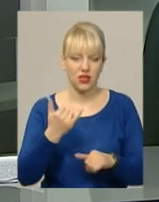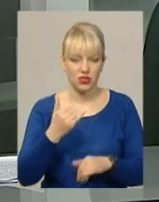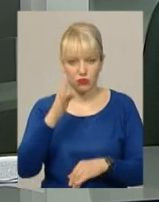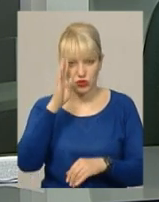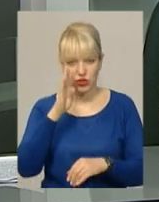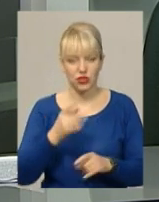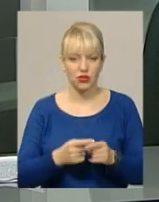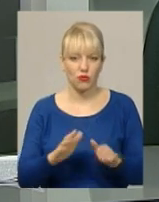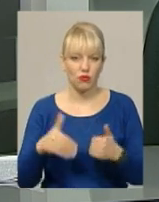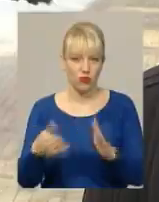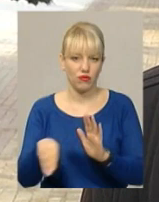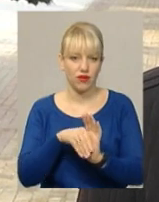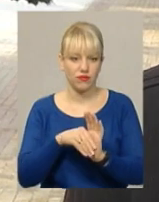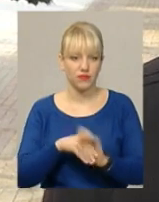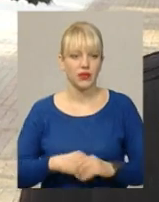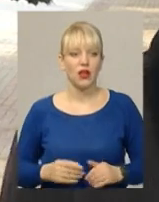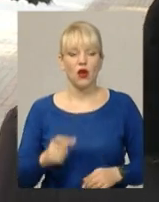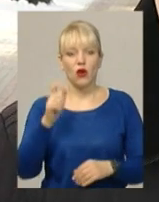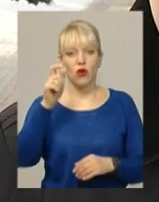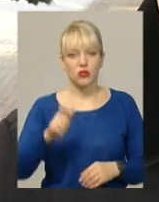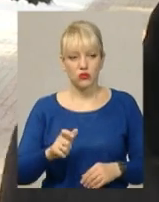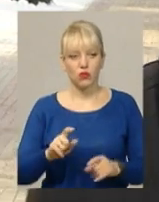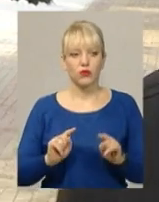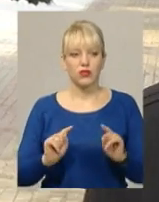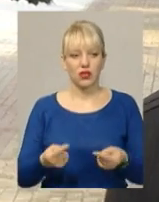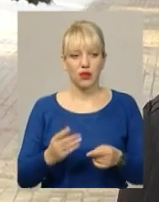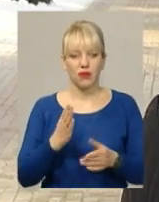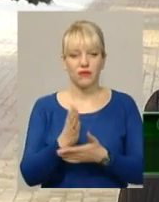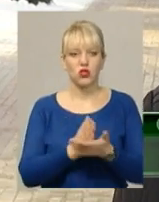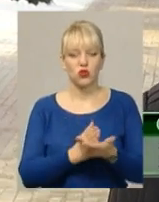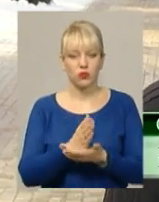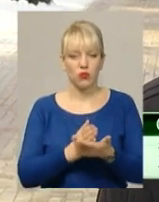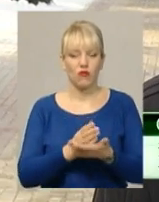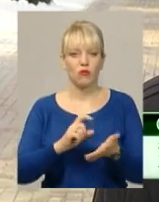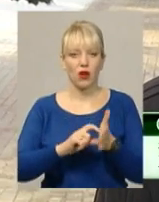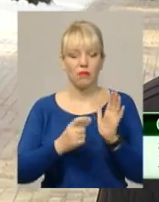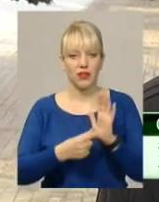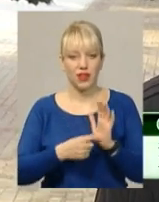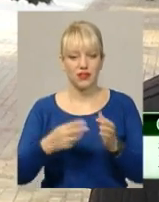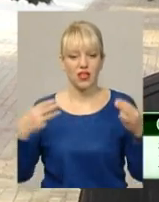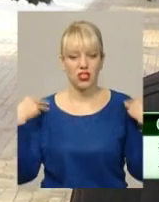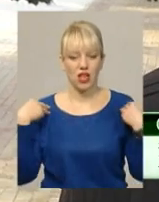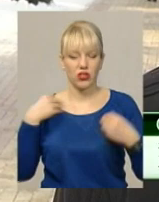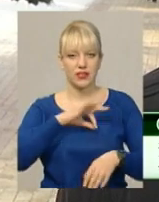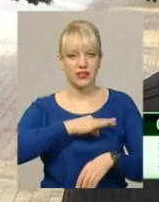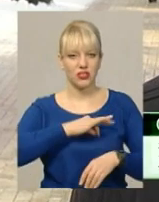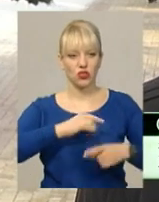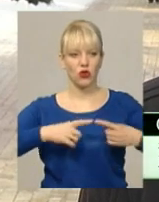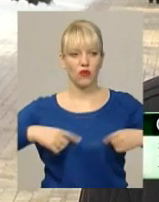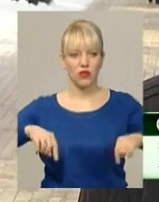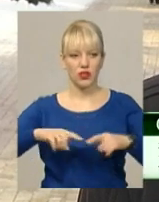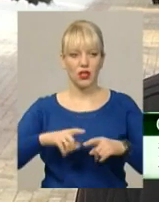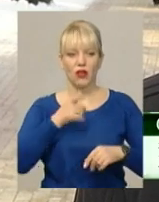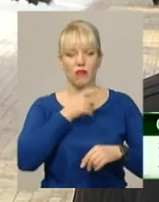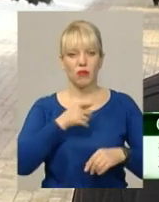правоохоронцю. Особу затримали в службовому кабінеті начальника слідчого відділу. В момент